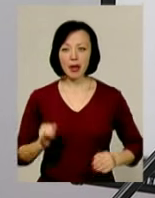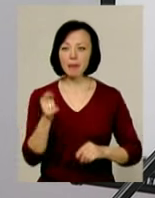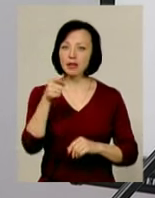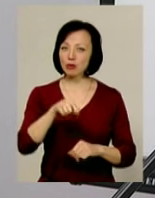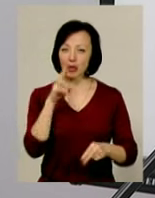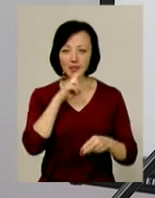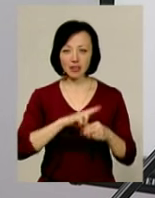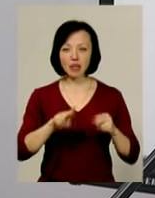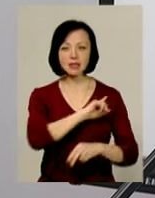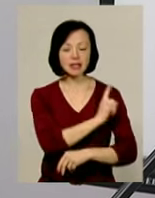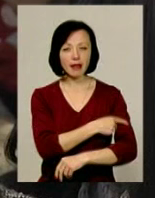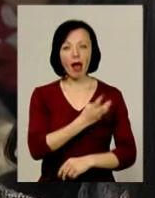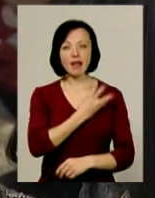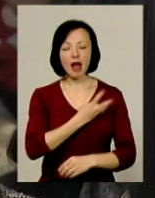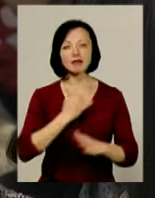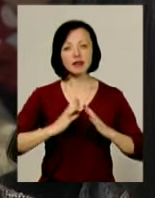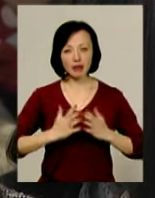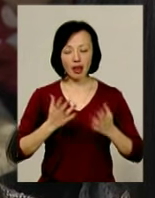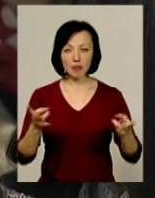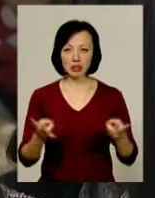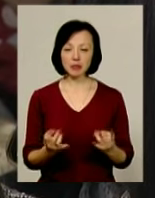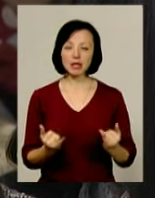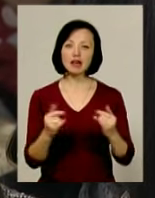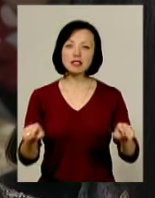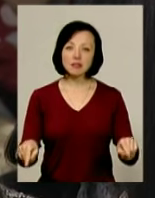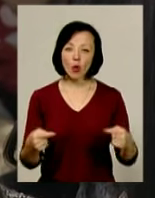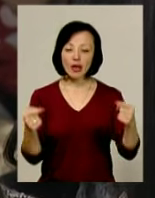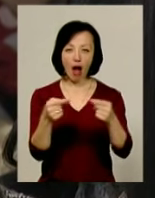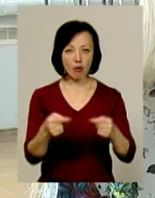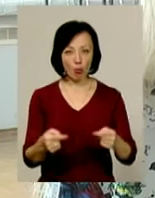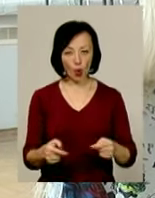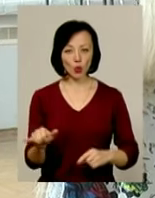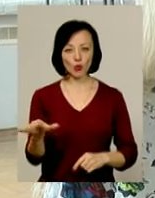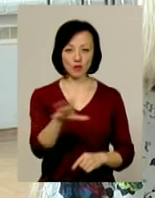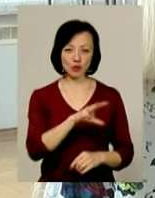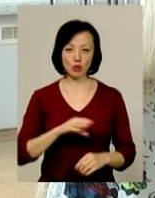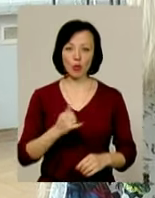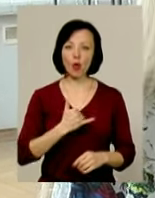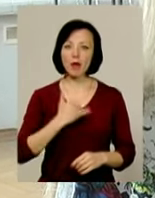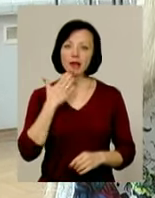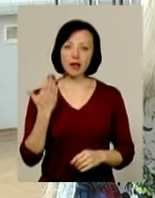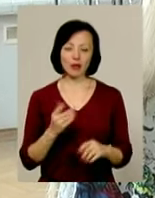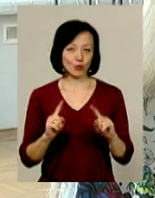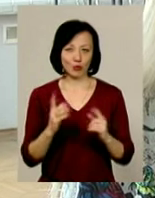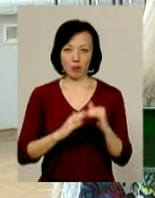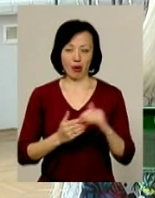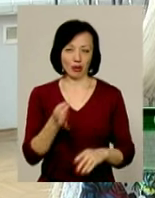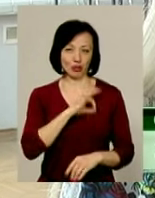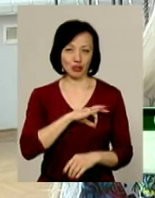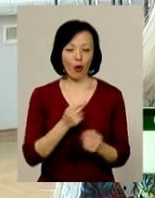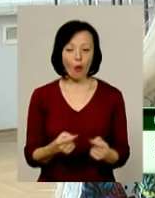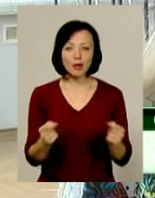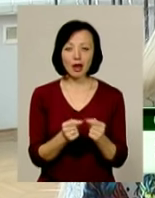цьому не втратити сили, енергію та натхнення, які потрібні для створення гармонії у всьому. В мене лекція дуже-дуже практична. Там